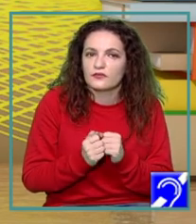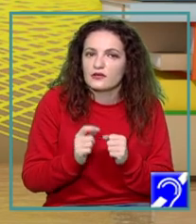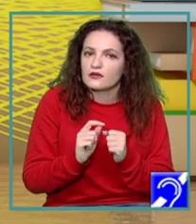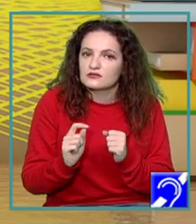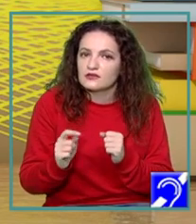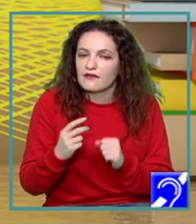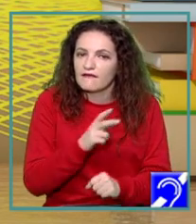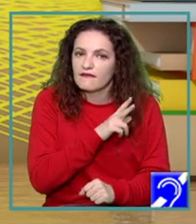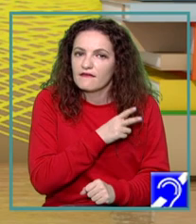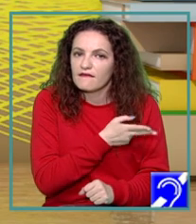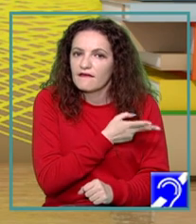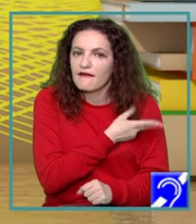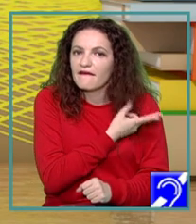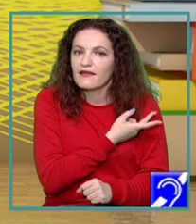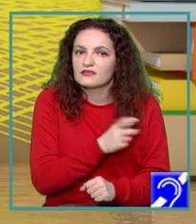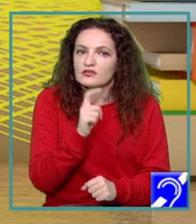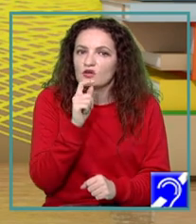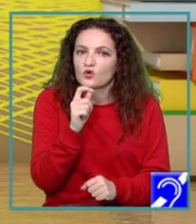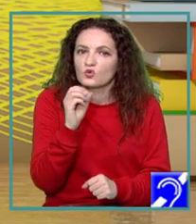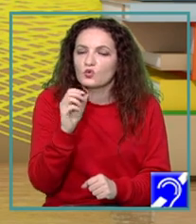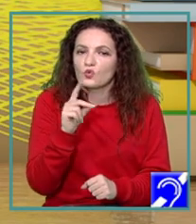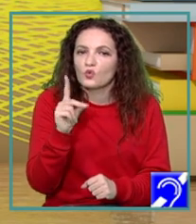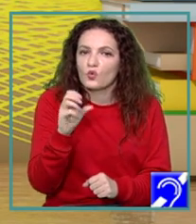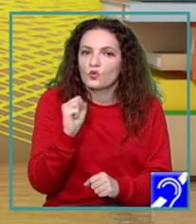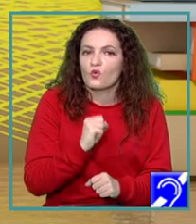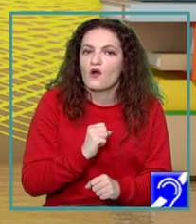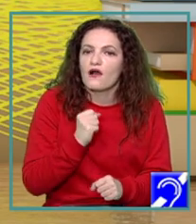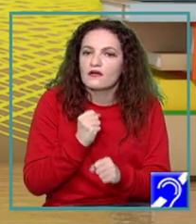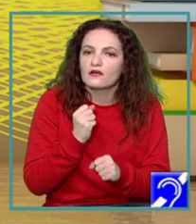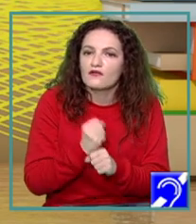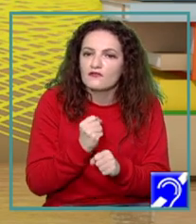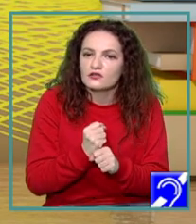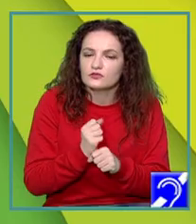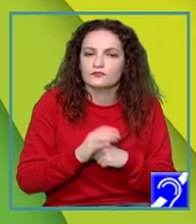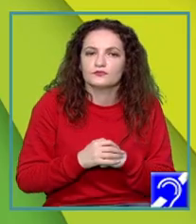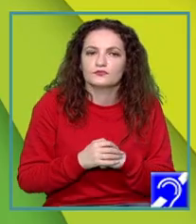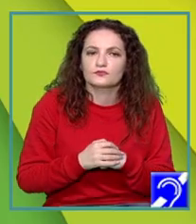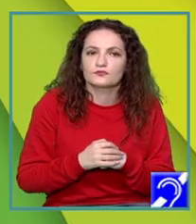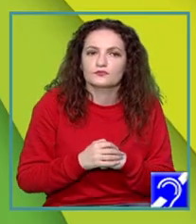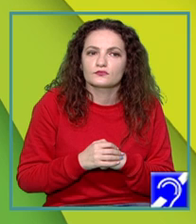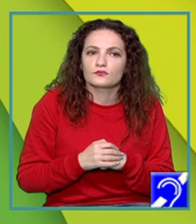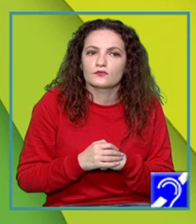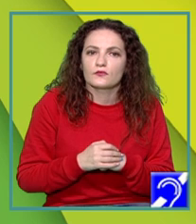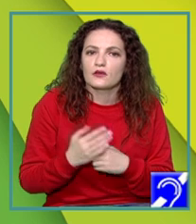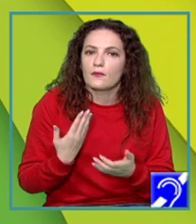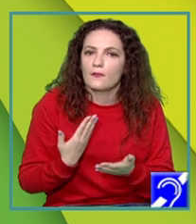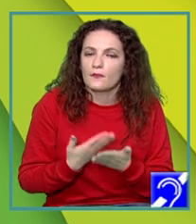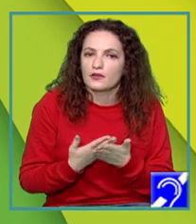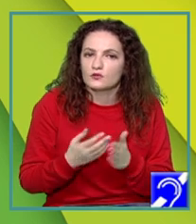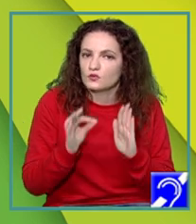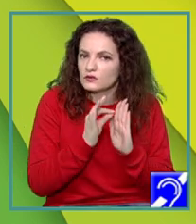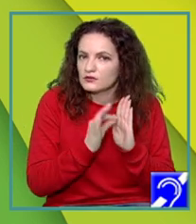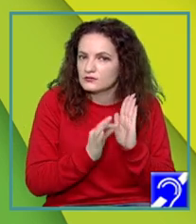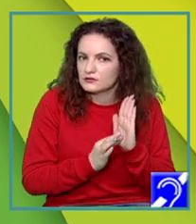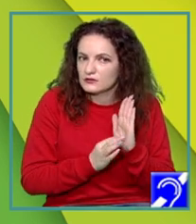egran pentru că TUDU este în traducerea în limba română din engleză, da? De făcut, lista de făcut. Pentru a face o astfel de listă, avem